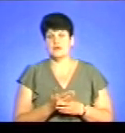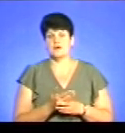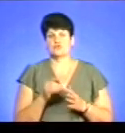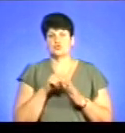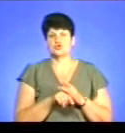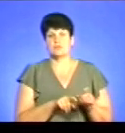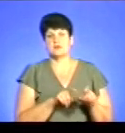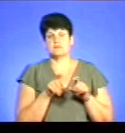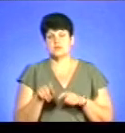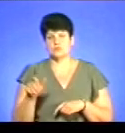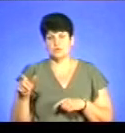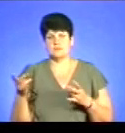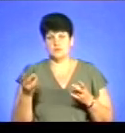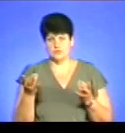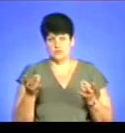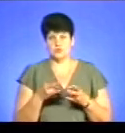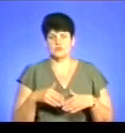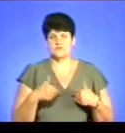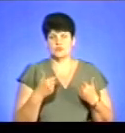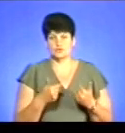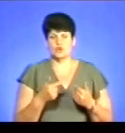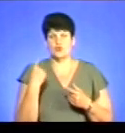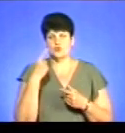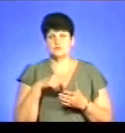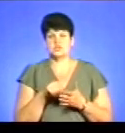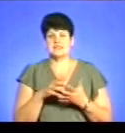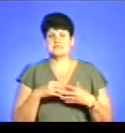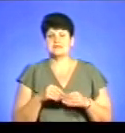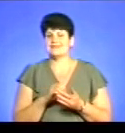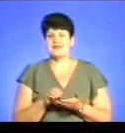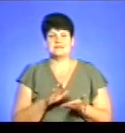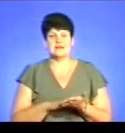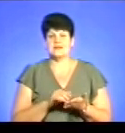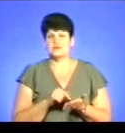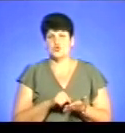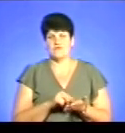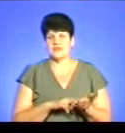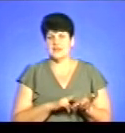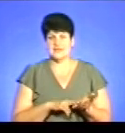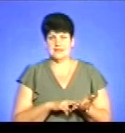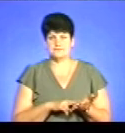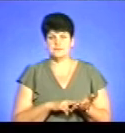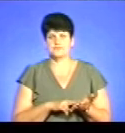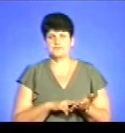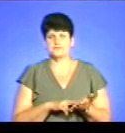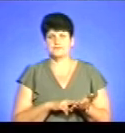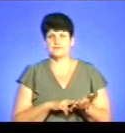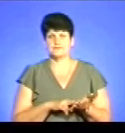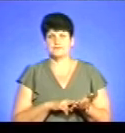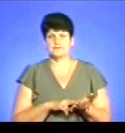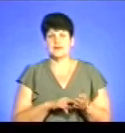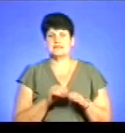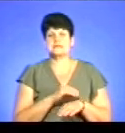особам необхідно звернутися, особам, члени сім'ї, яких не зареєстровані і не